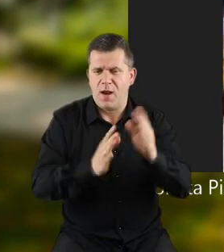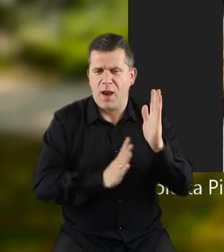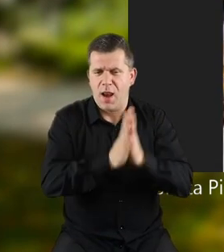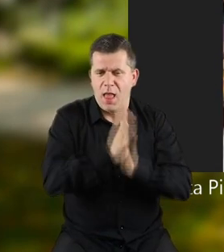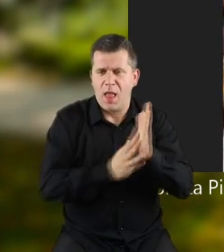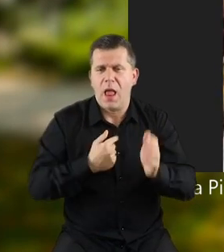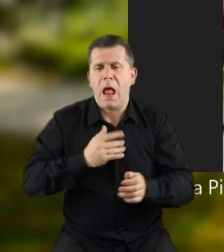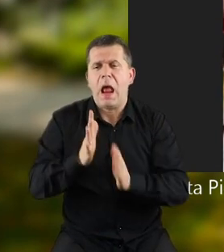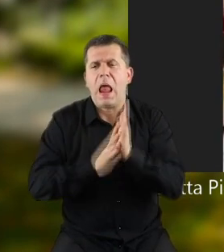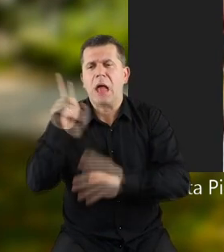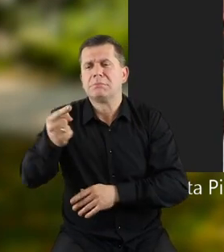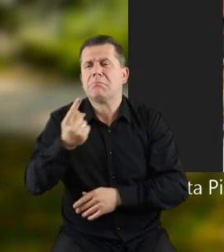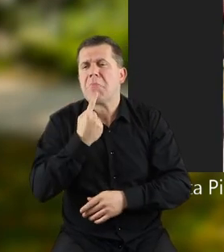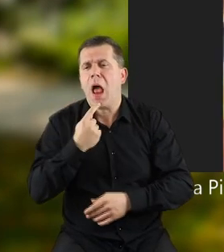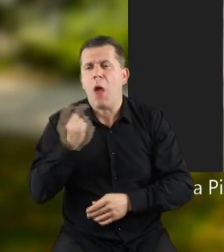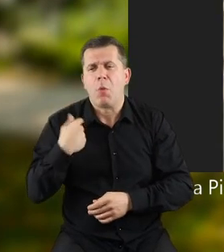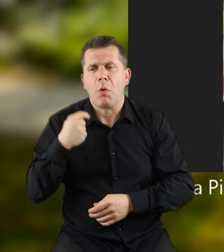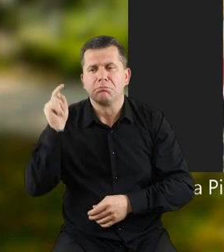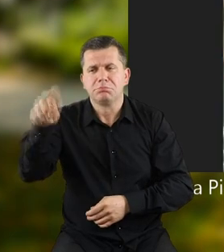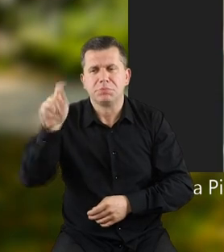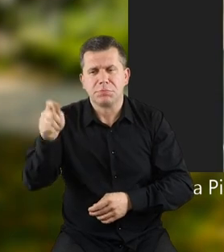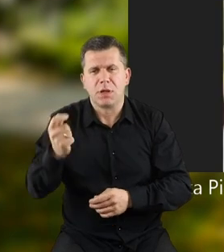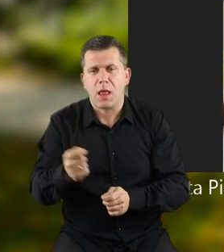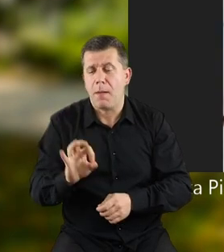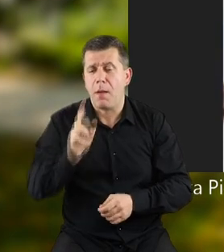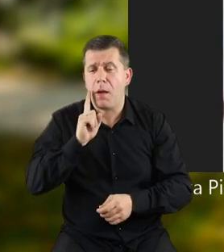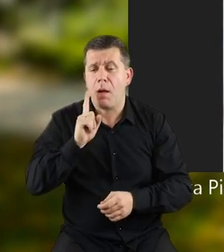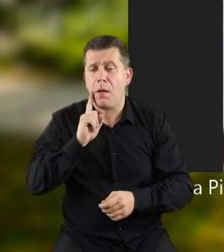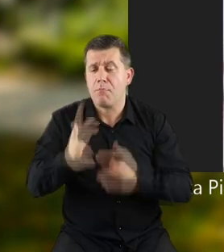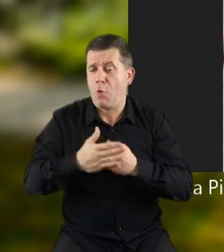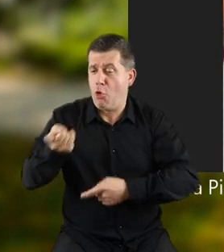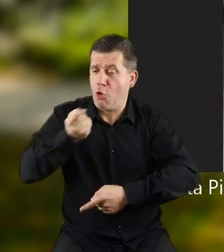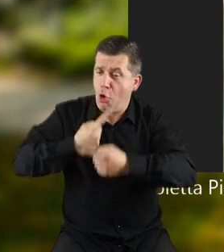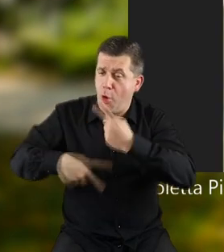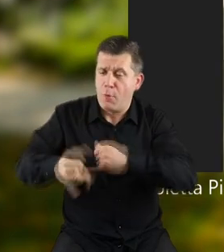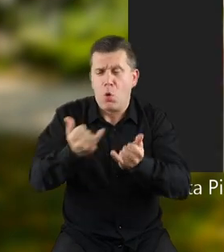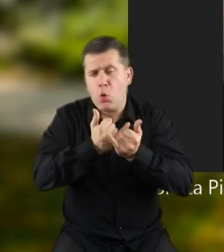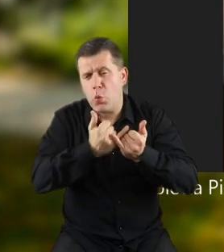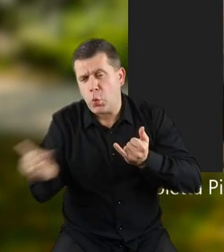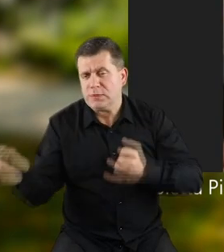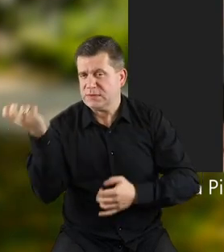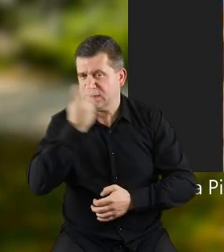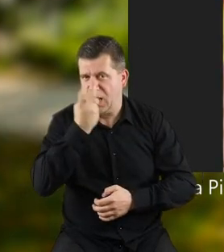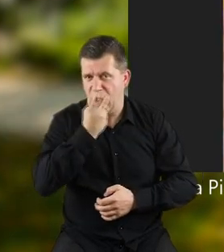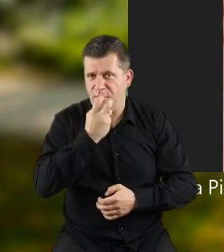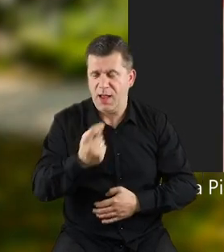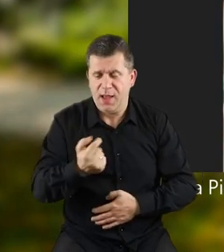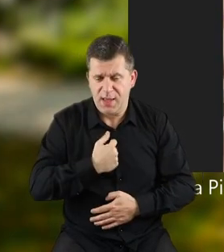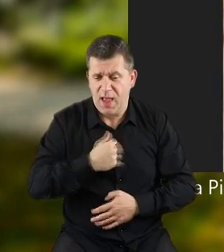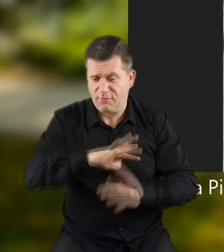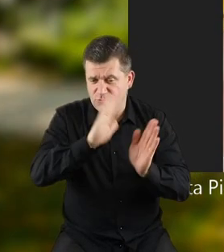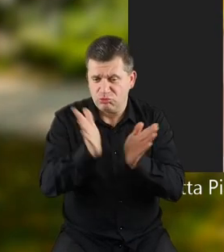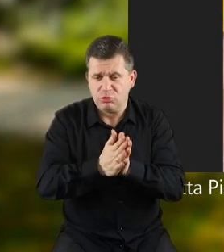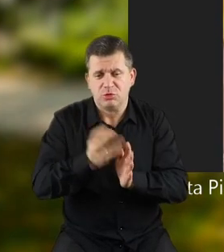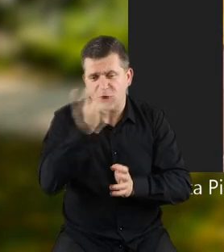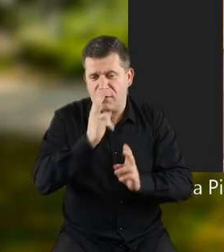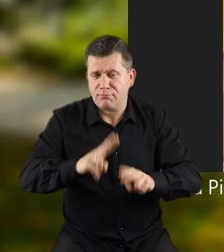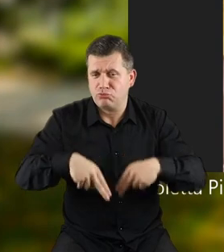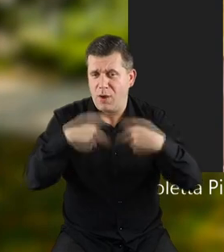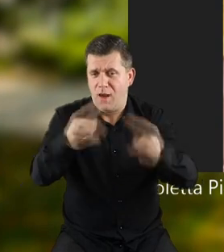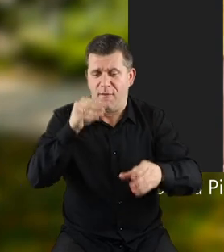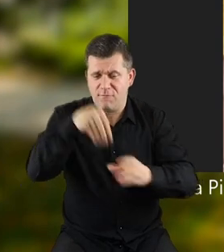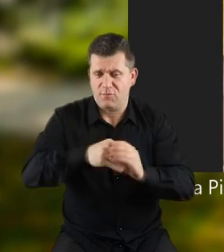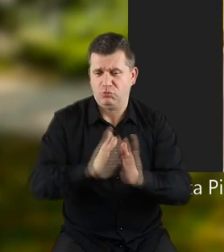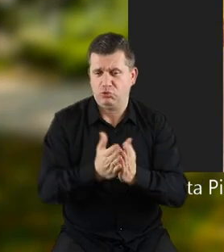lesie, a ja do lasu rzadko przyjeżdżałam wtedy. I słuchajcie, mąż mi opowiadał o różnych ciekawostkach i ja Wam te ciekawostki